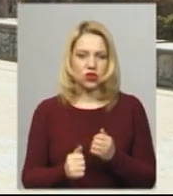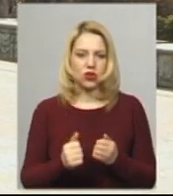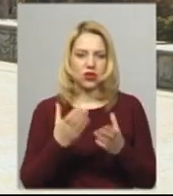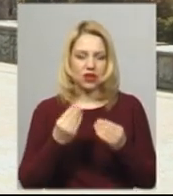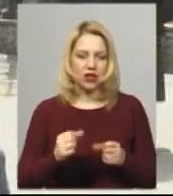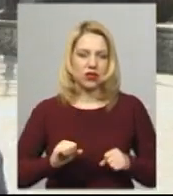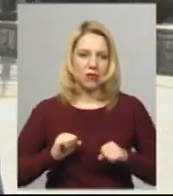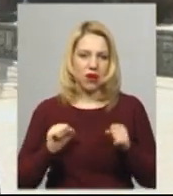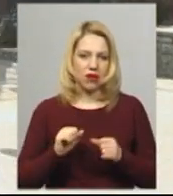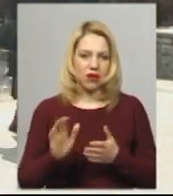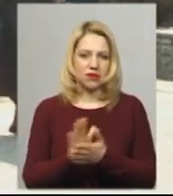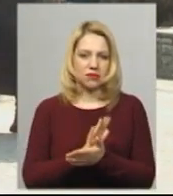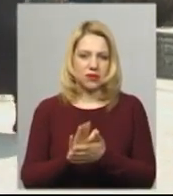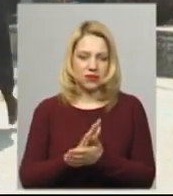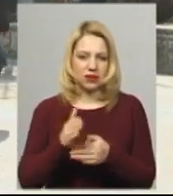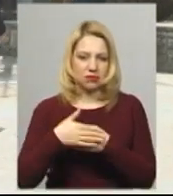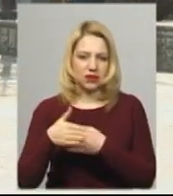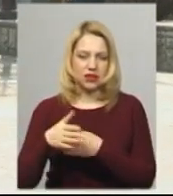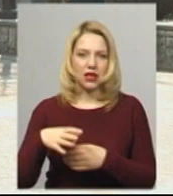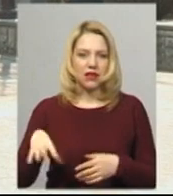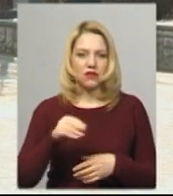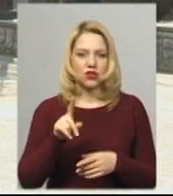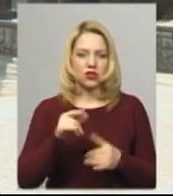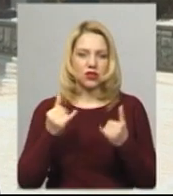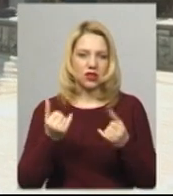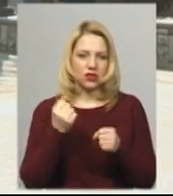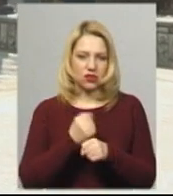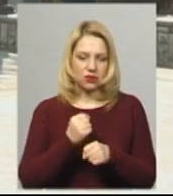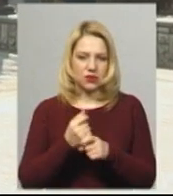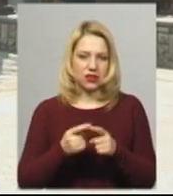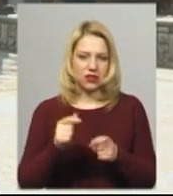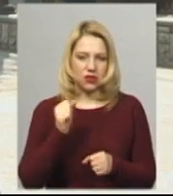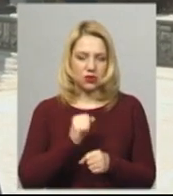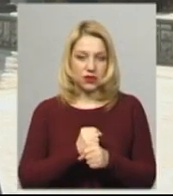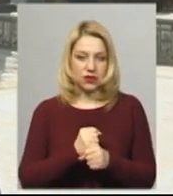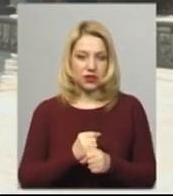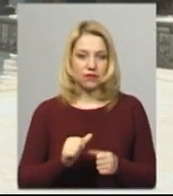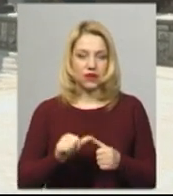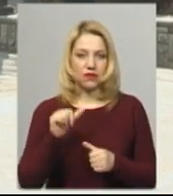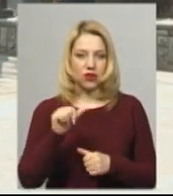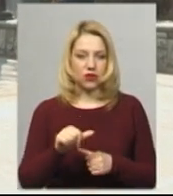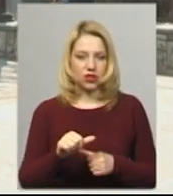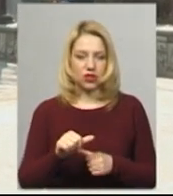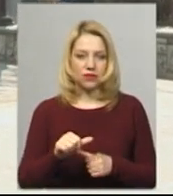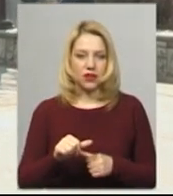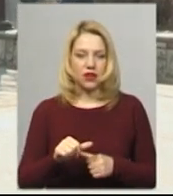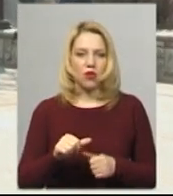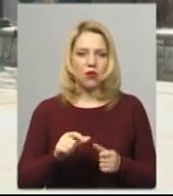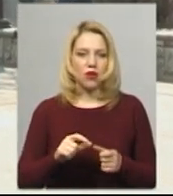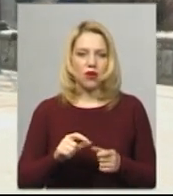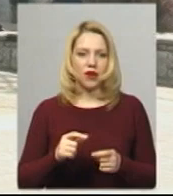дезінфікувати. То все, що зараз робиться, робиться виключно поза мезами косторусу